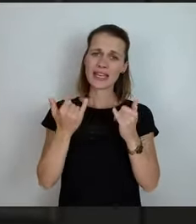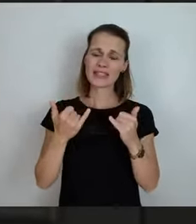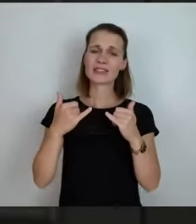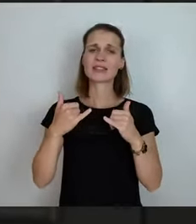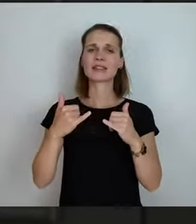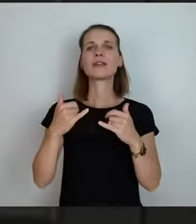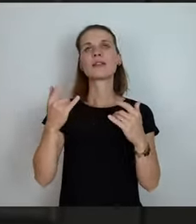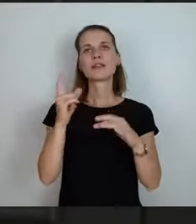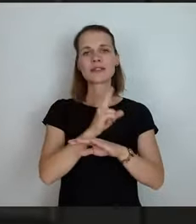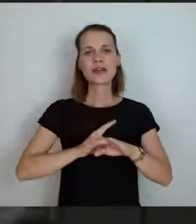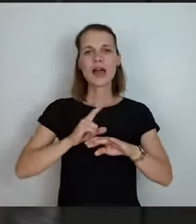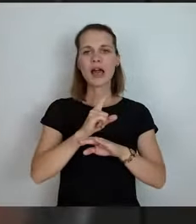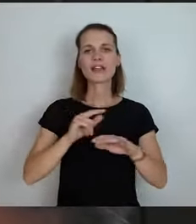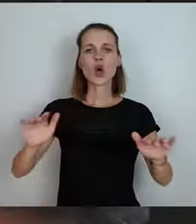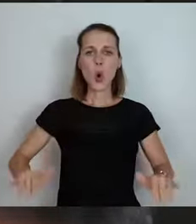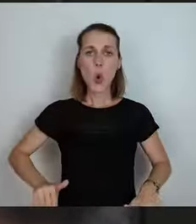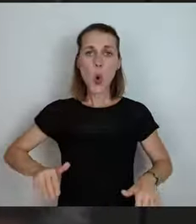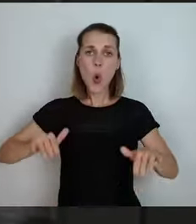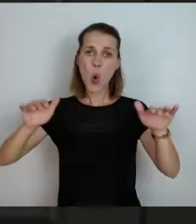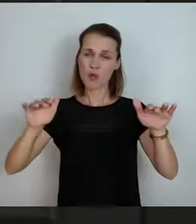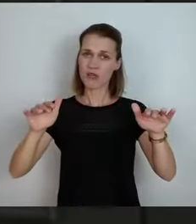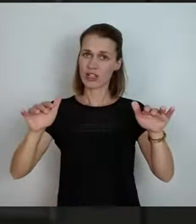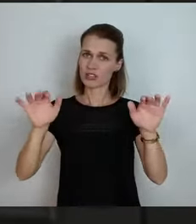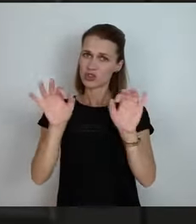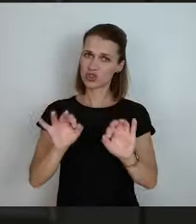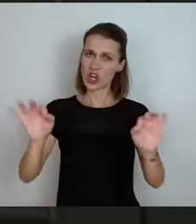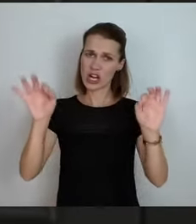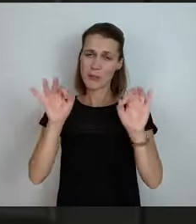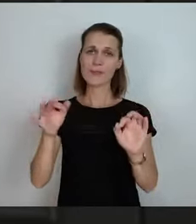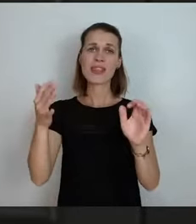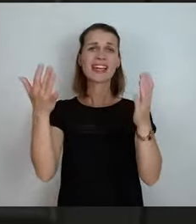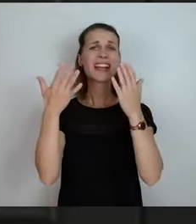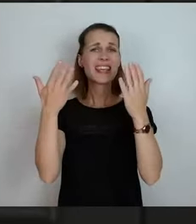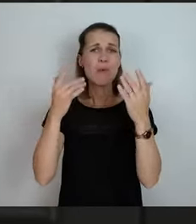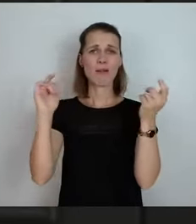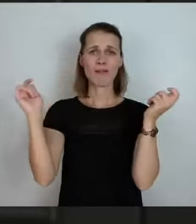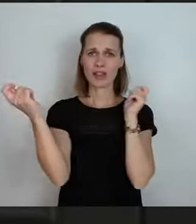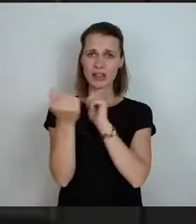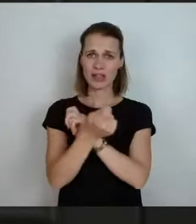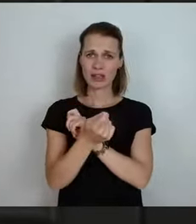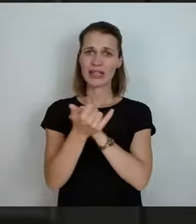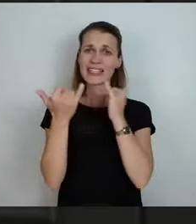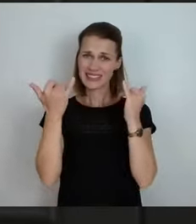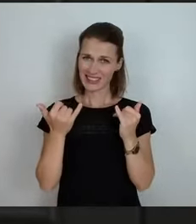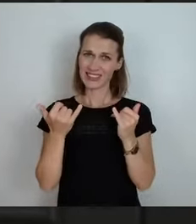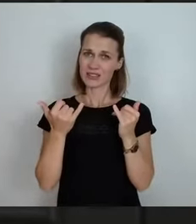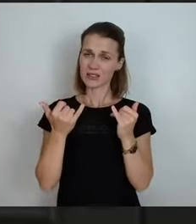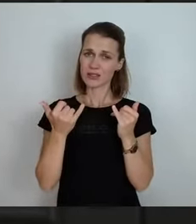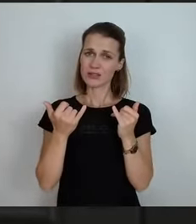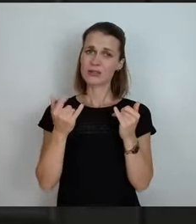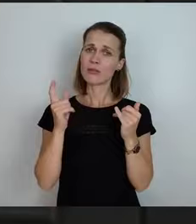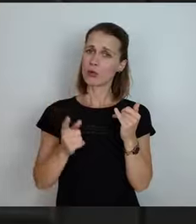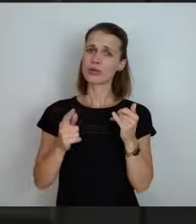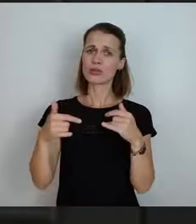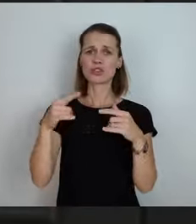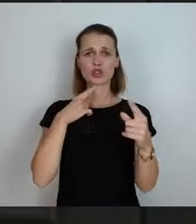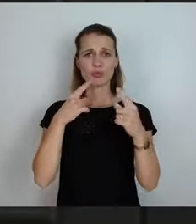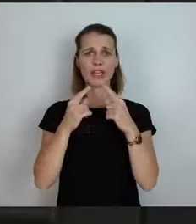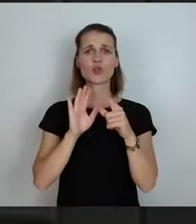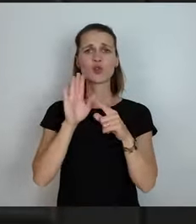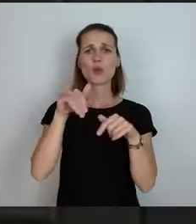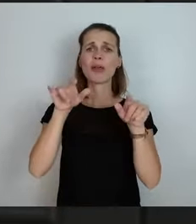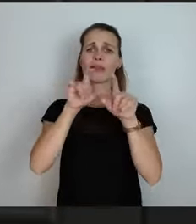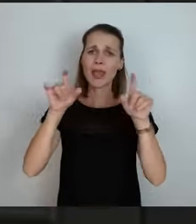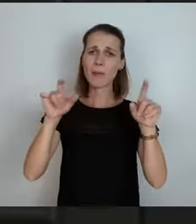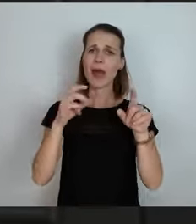Hochwaterkatastrophe, sollten wir gerade über erneuerbare Energien